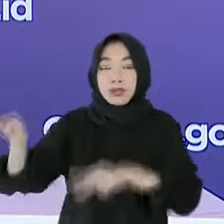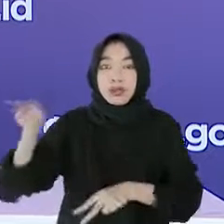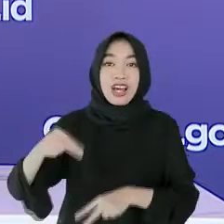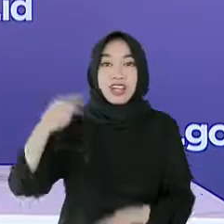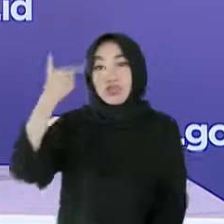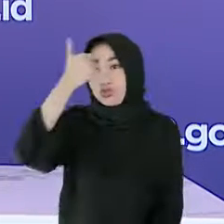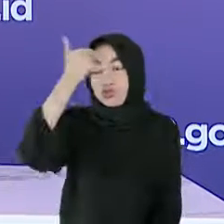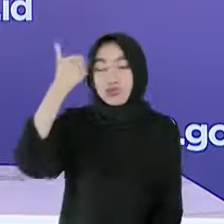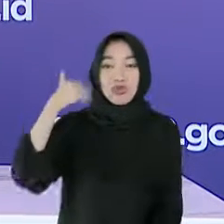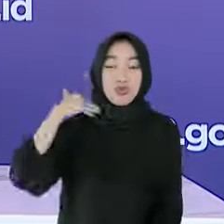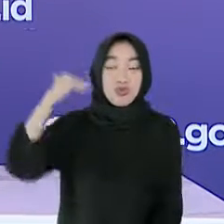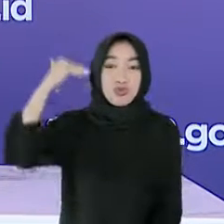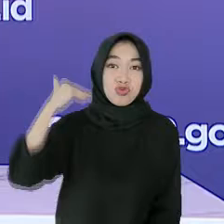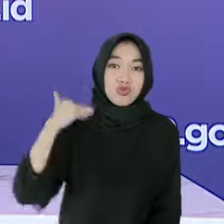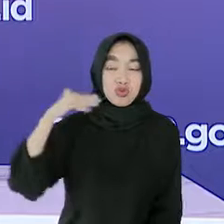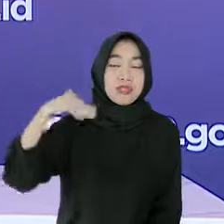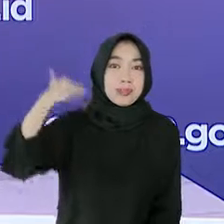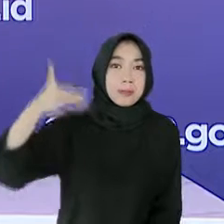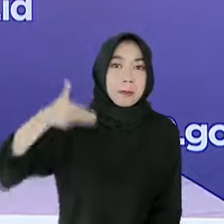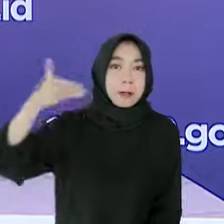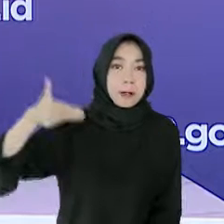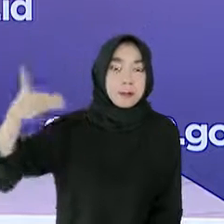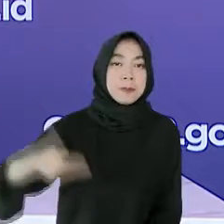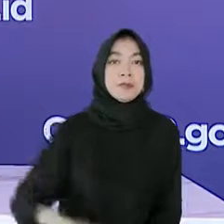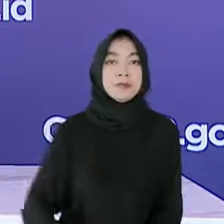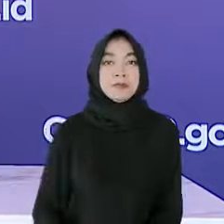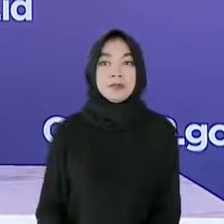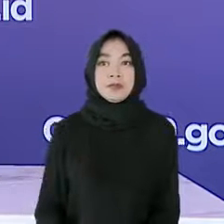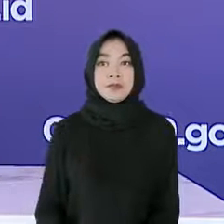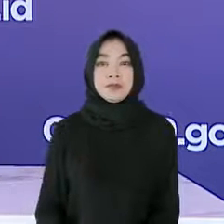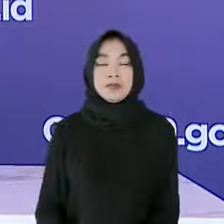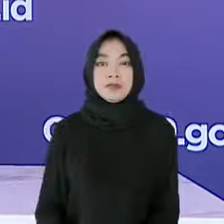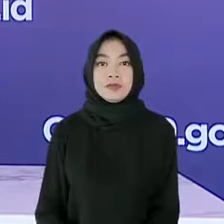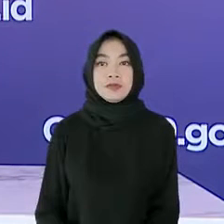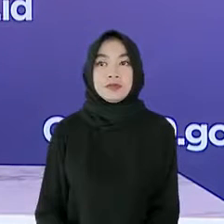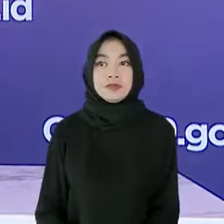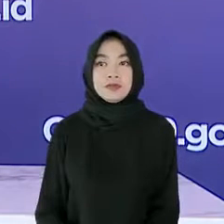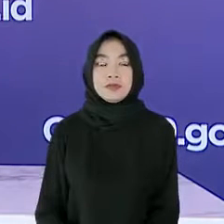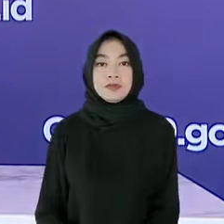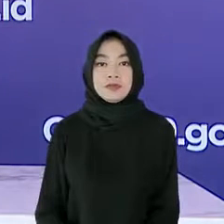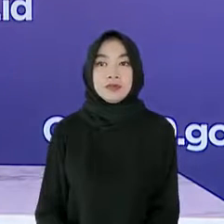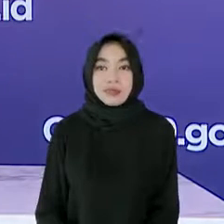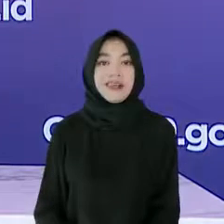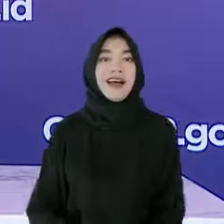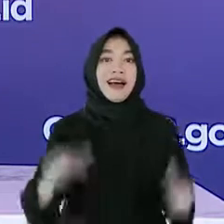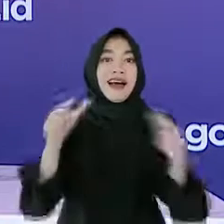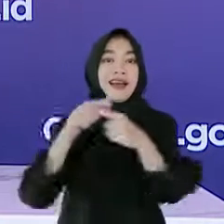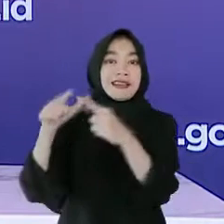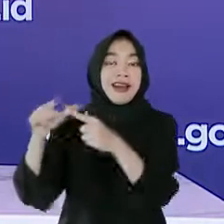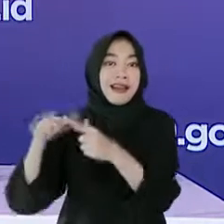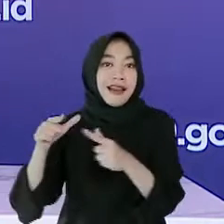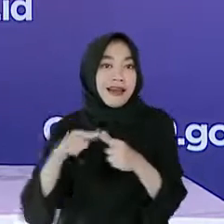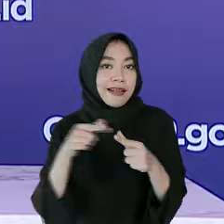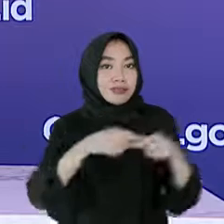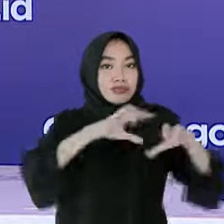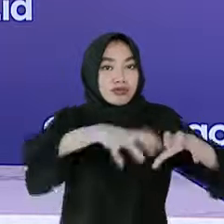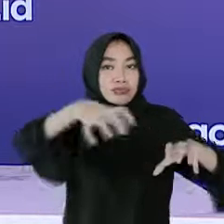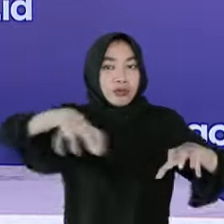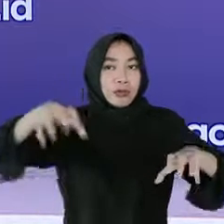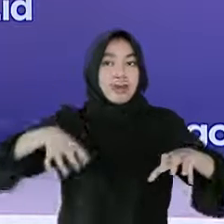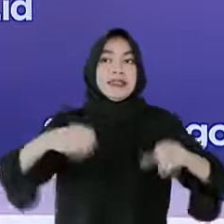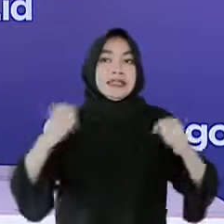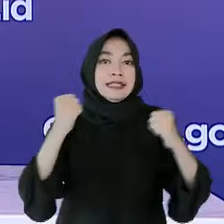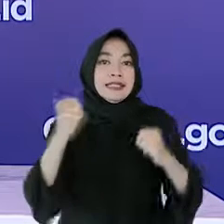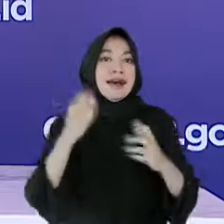tubuh secara harian. Kemudian, memastikan alat atau material kesehatan pendukung cukup dan mudah